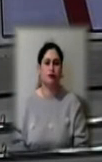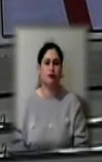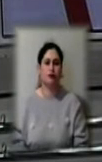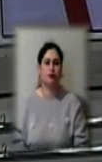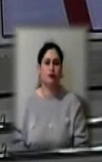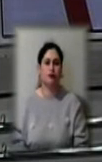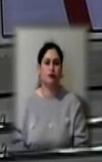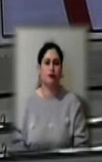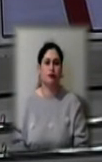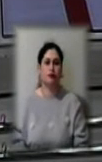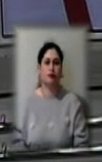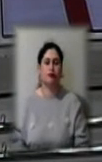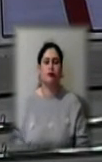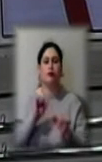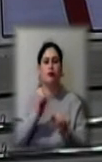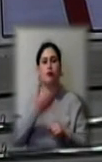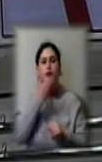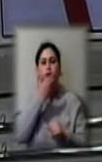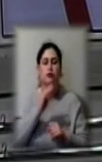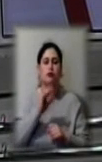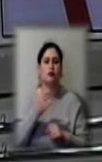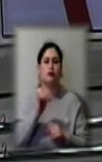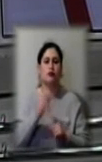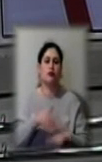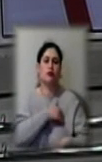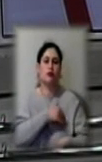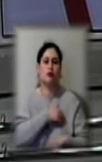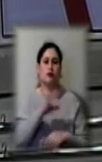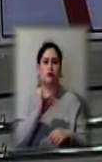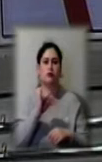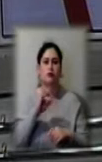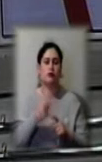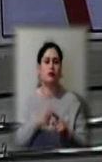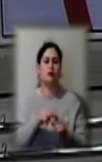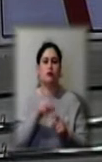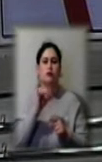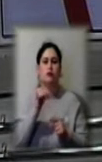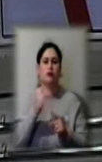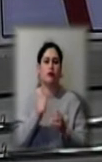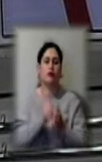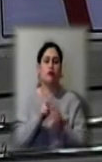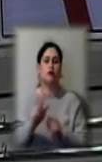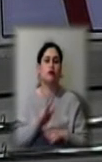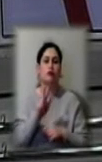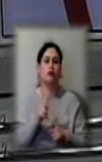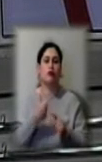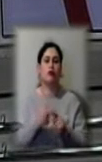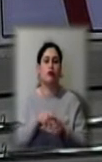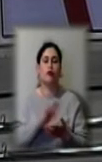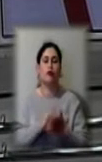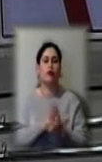Захисні маски, щитки, температурний скринінг, дезінфекція кожні три години. Таких умов мають дотримуватися